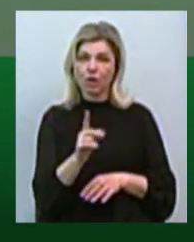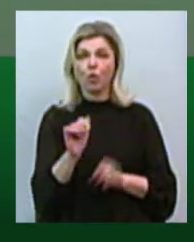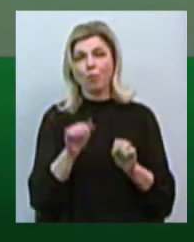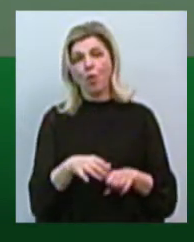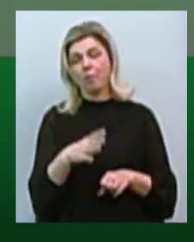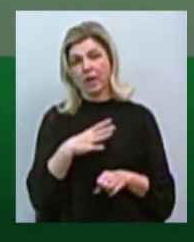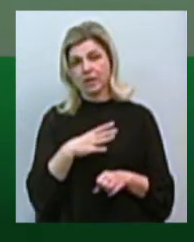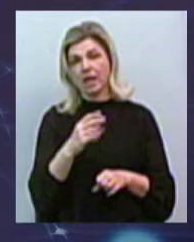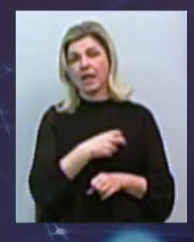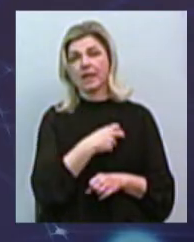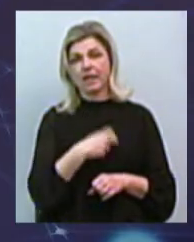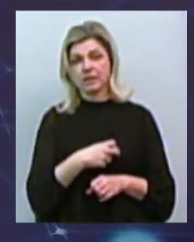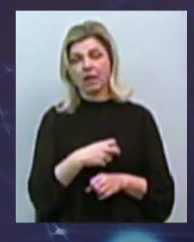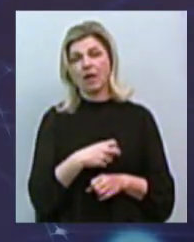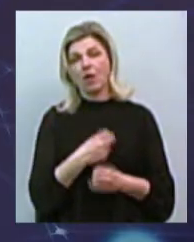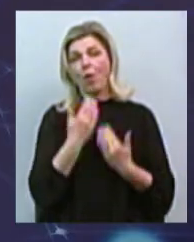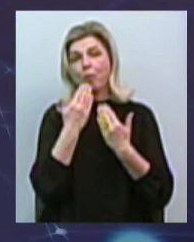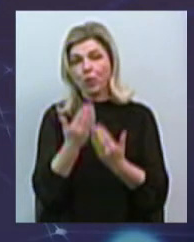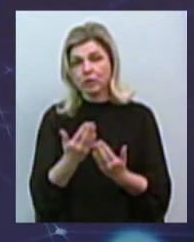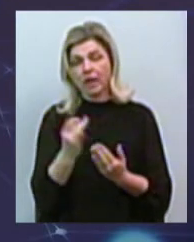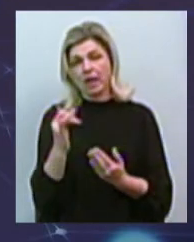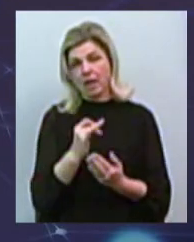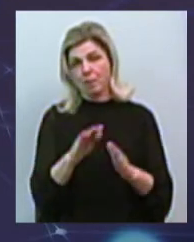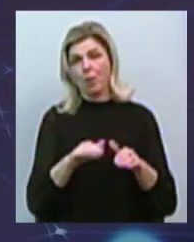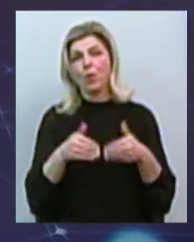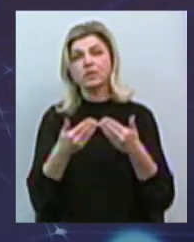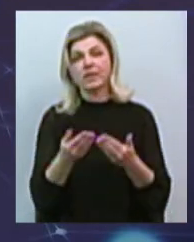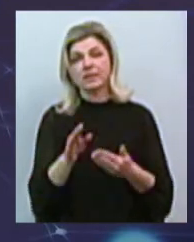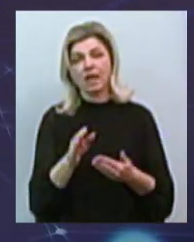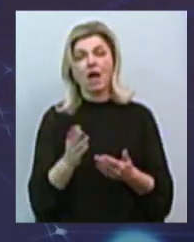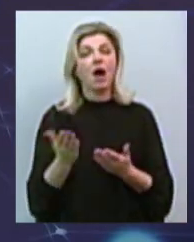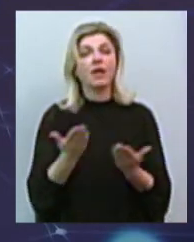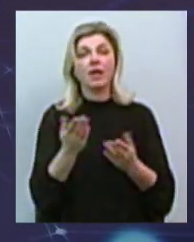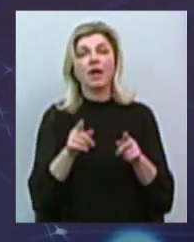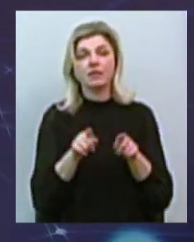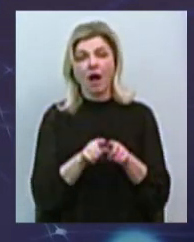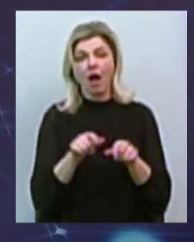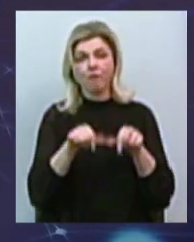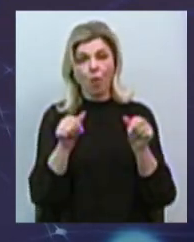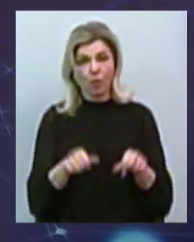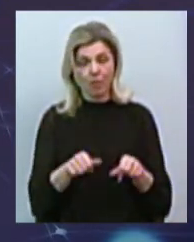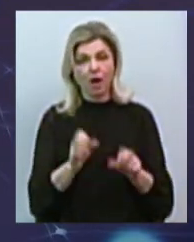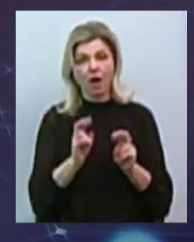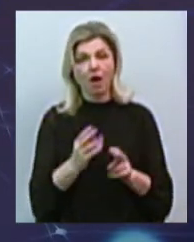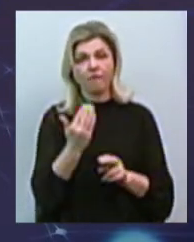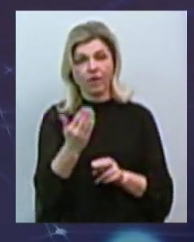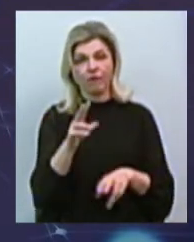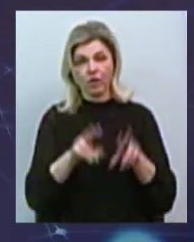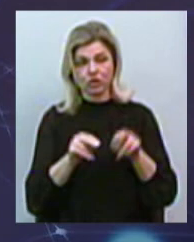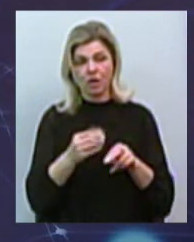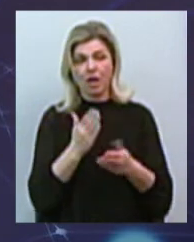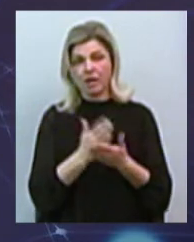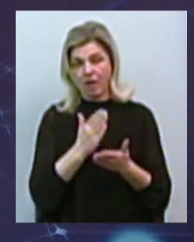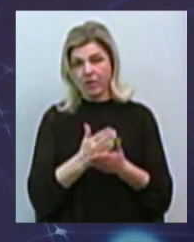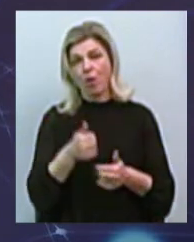попиту або ризик пропозиції. Наскільки така форма, як ви вважаєте, є позитивна для